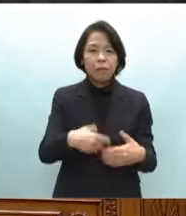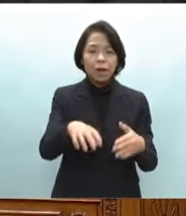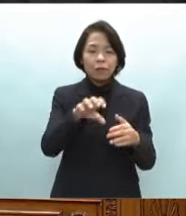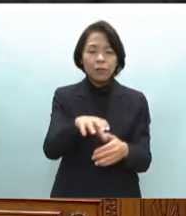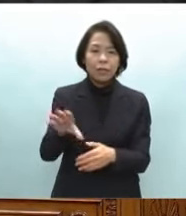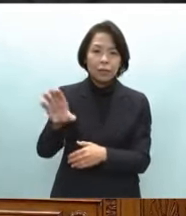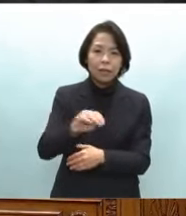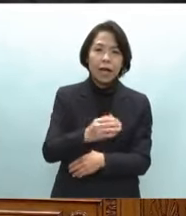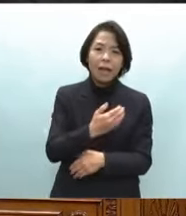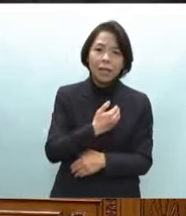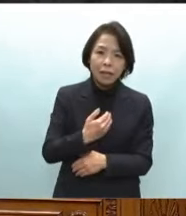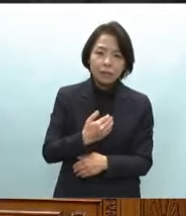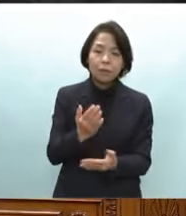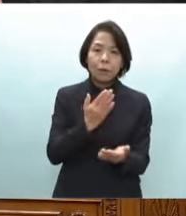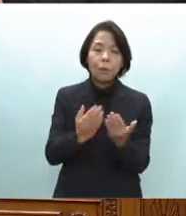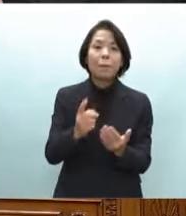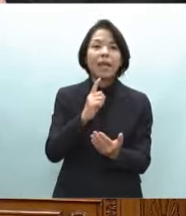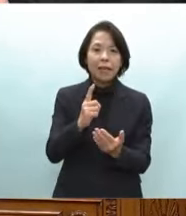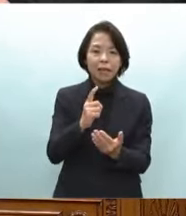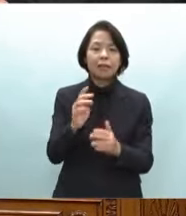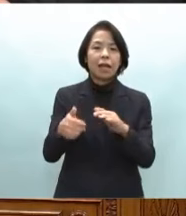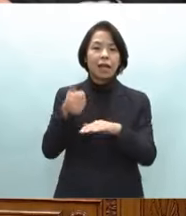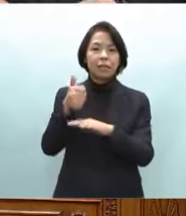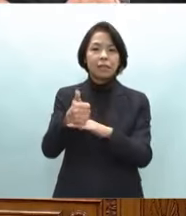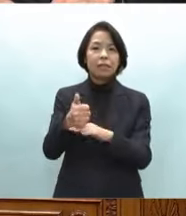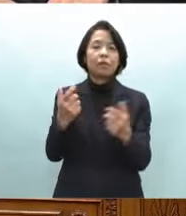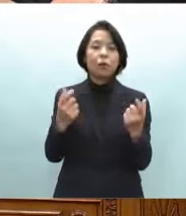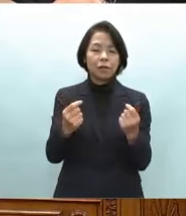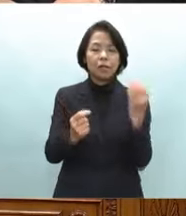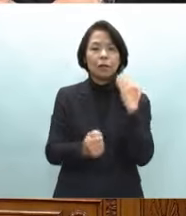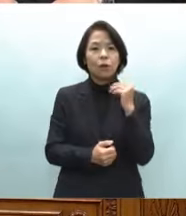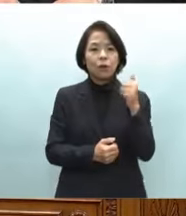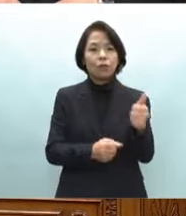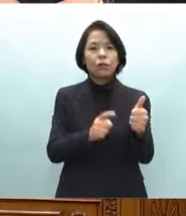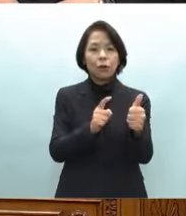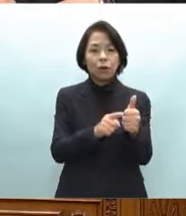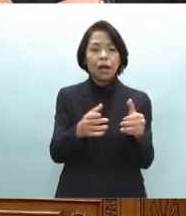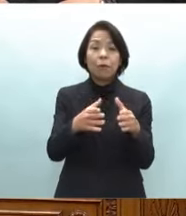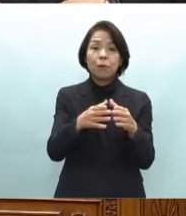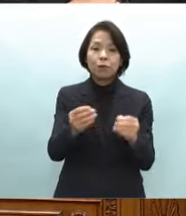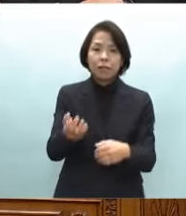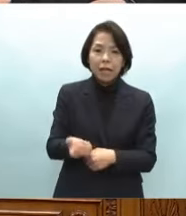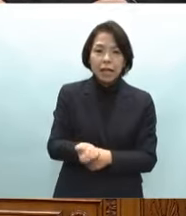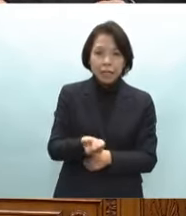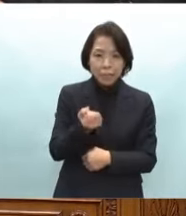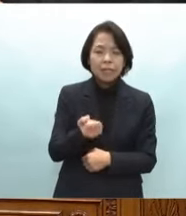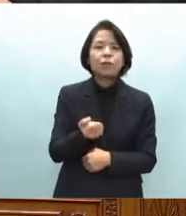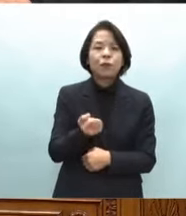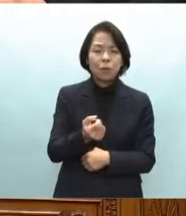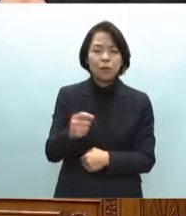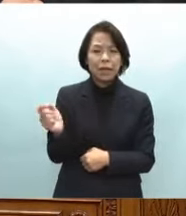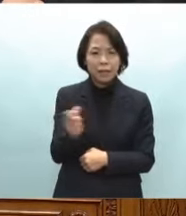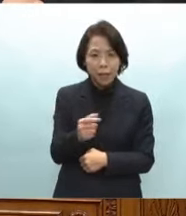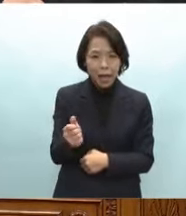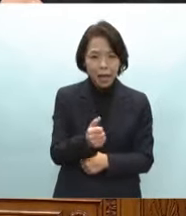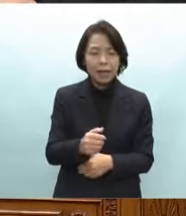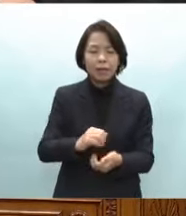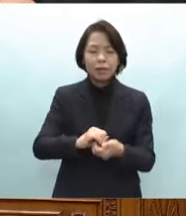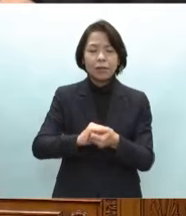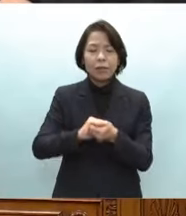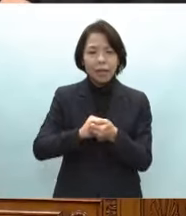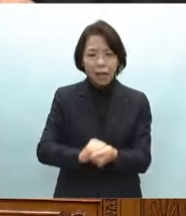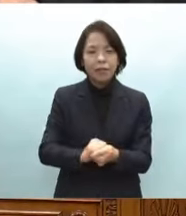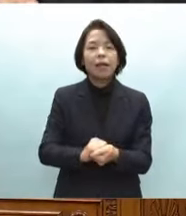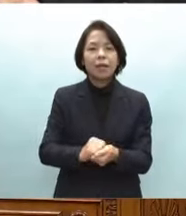明言した石川県知事と同様総理からも国が責任を持ってできるだけ早く必ず住みなれた